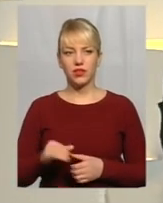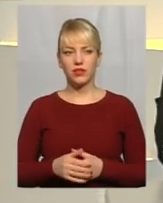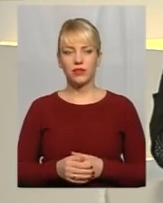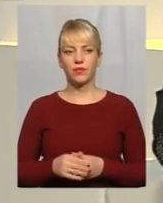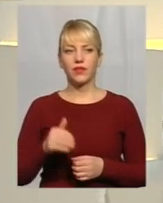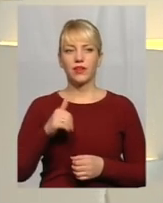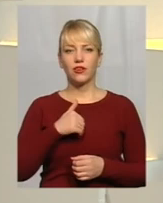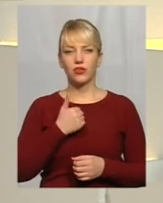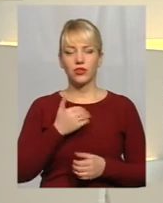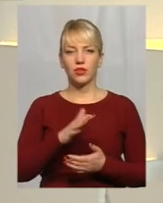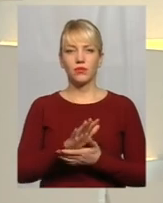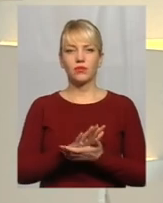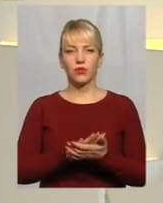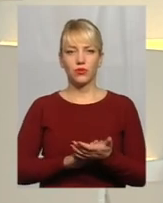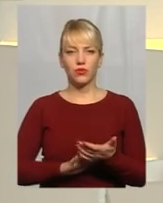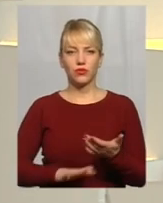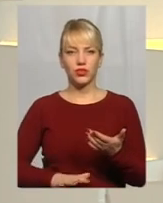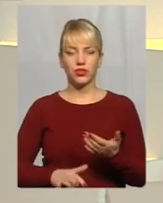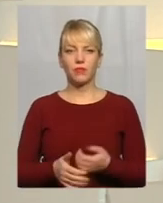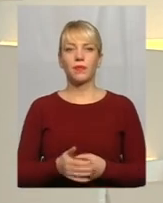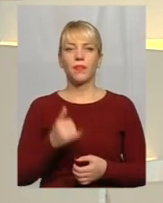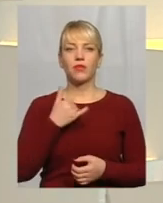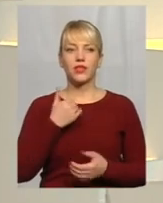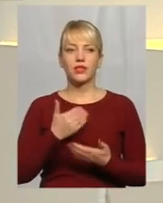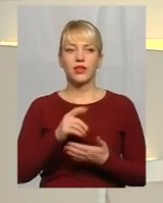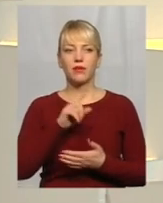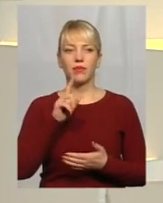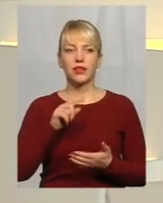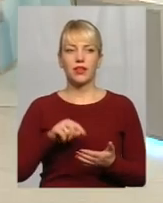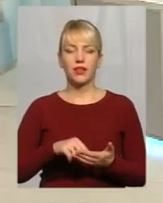Хотіли б продовжити, є в нас питання,